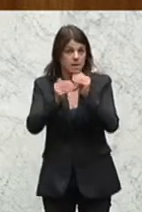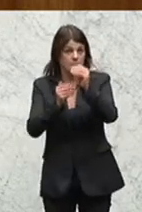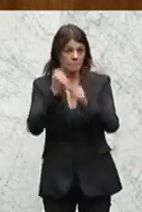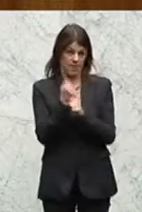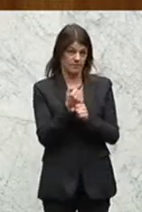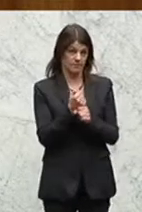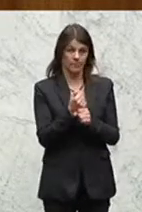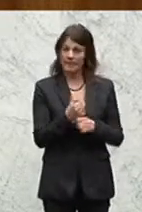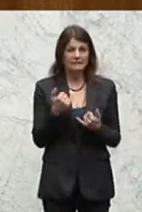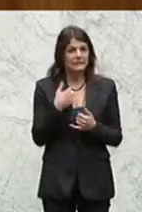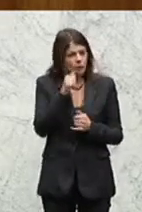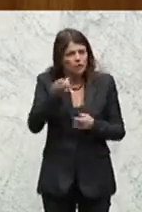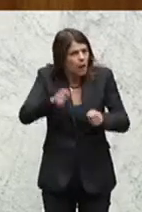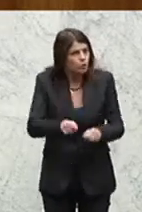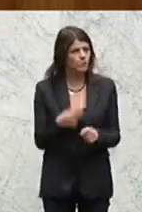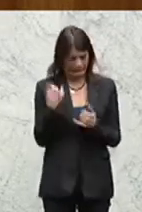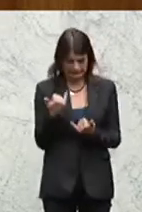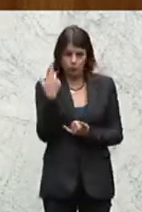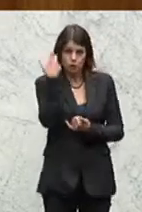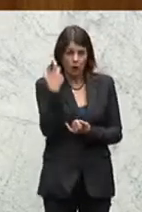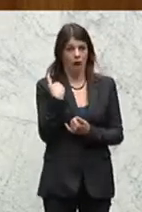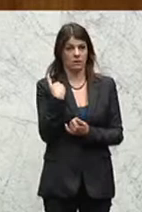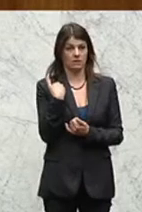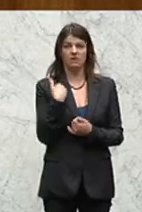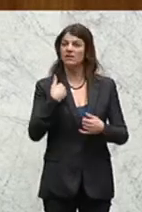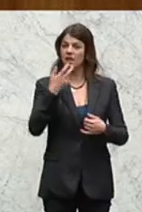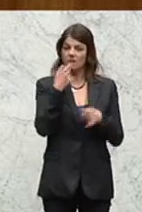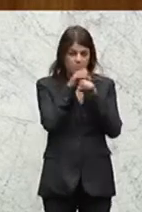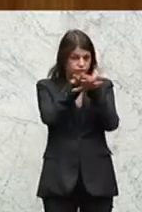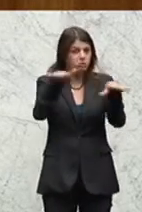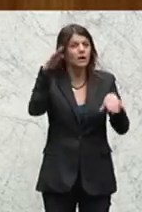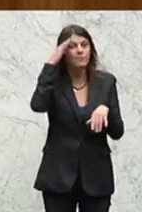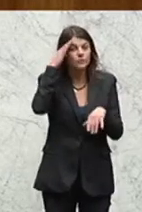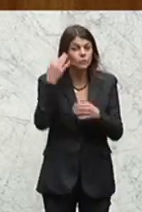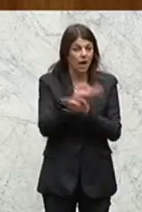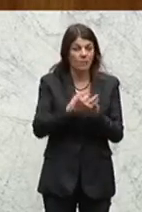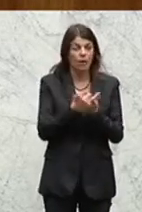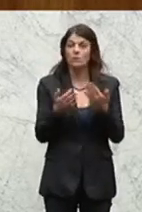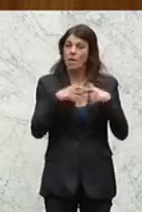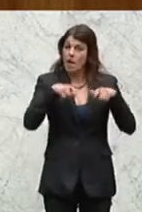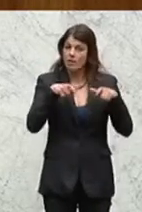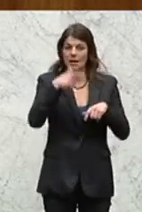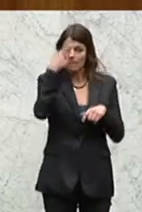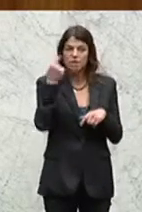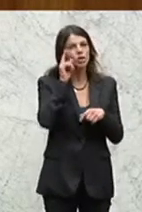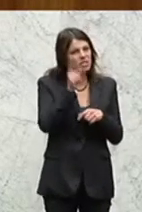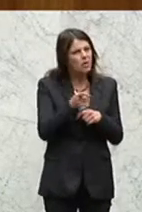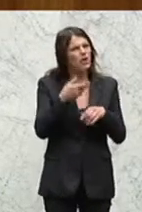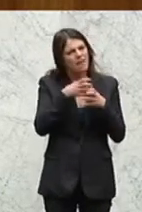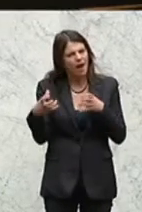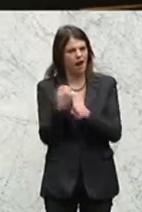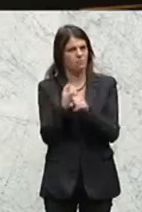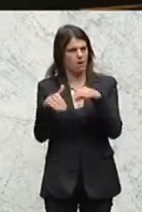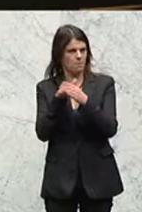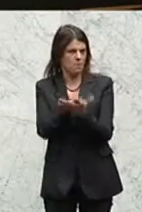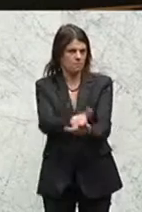zugegeben. Aber wir beginnen damit. Wir beginnen mit einer Bewusstseinsbildung, dementsprechend ältere Menschen länger in Beschäftigung zu halten.